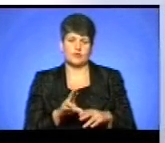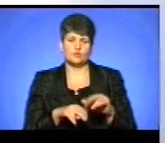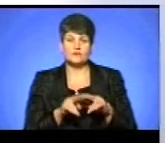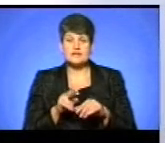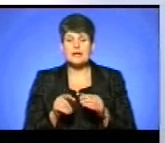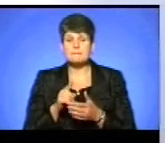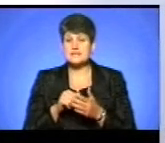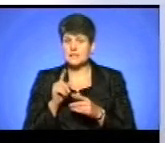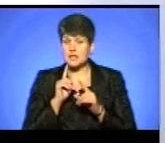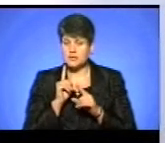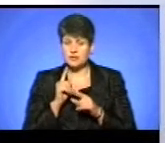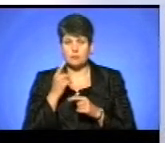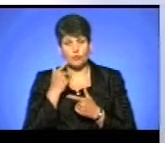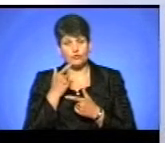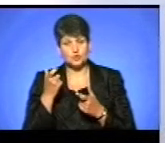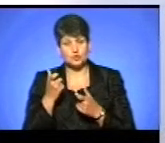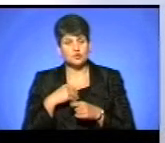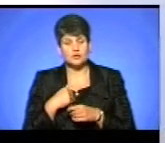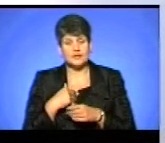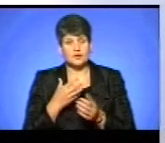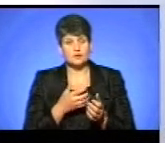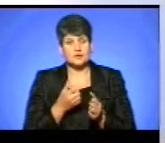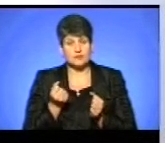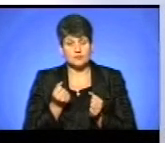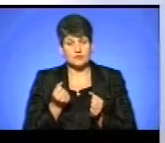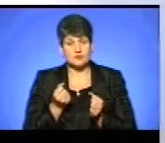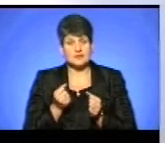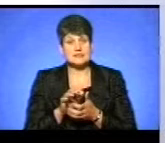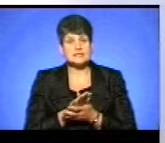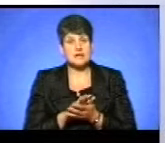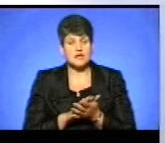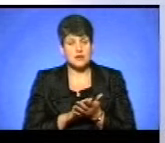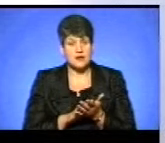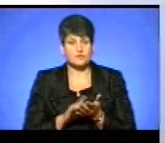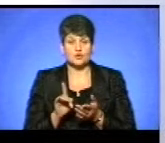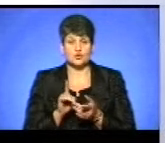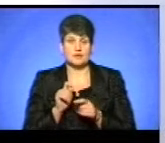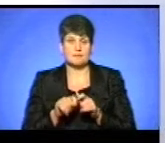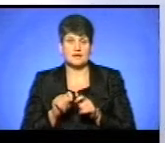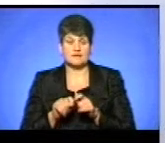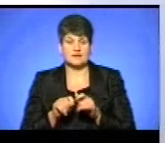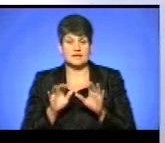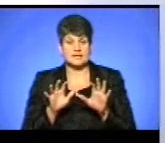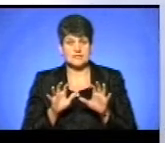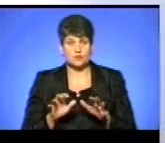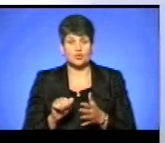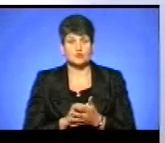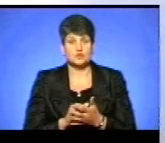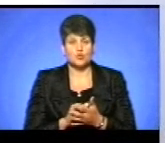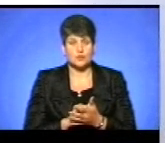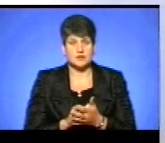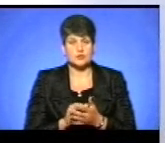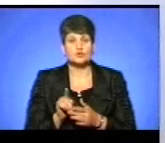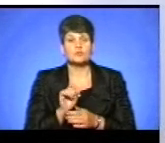міська рада нам повідомила про те, що не надходило останнім часом заяв щодо перевірки законності документів.